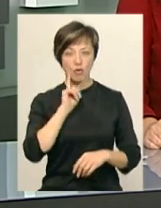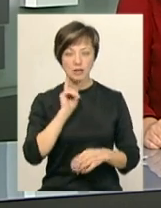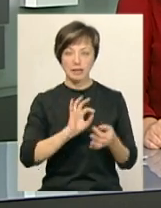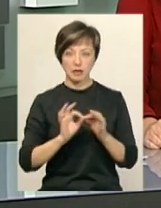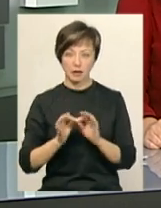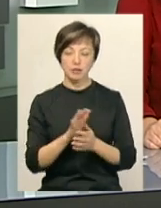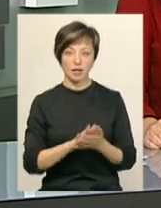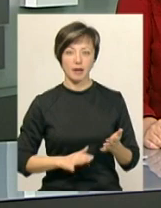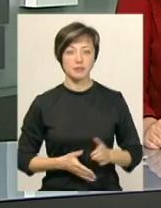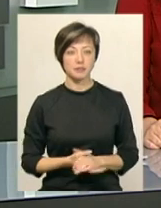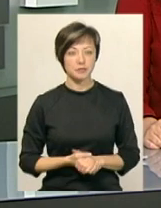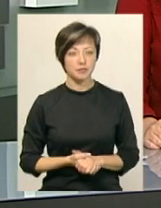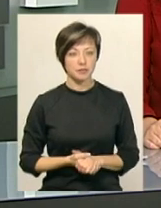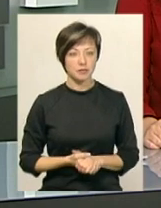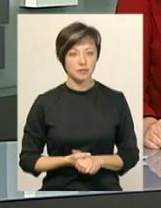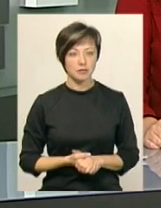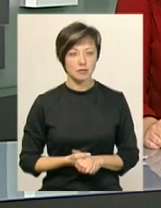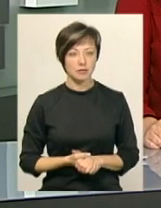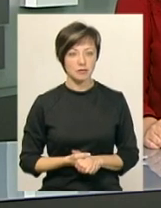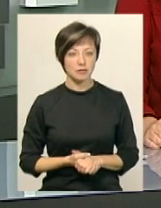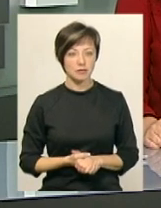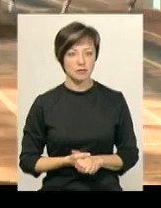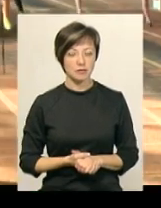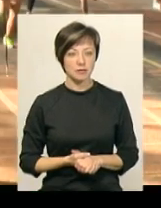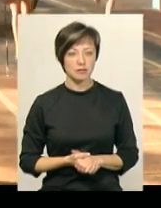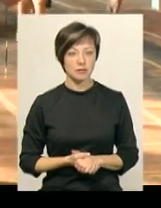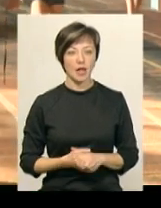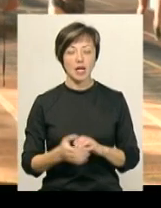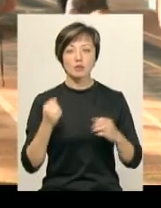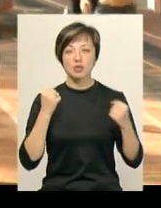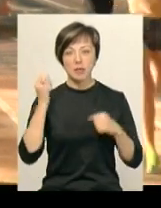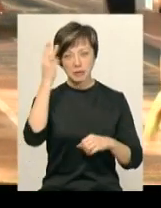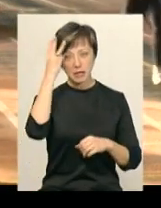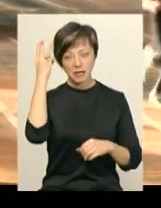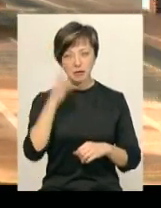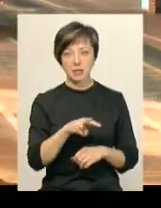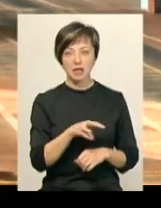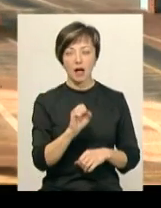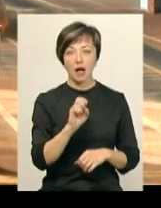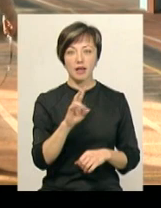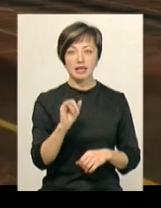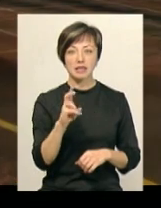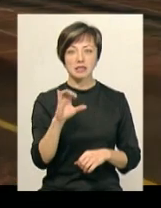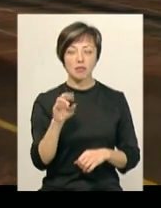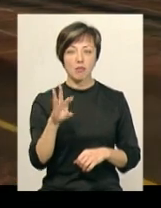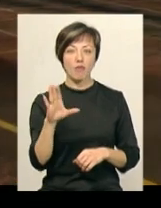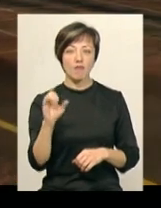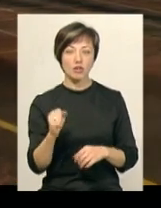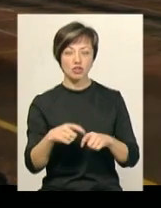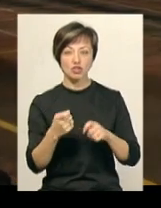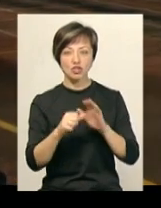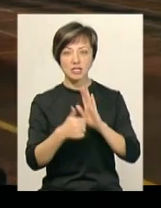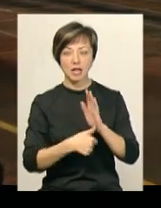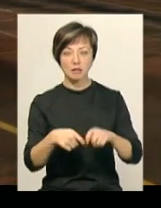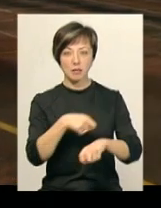Детальніше про змагання розповість Вікторія Зелінська. Спортсменка із Хмельницького Мирослава Аніксімова на 16-метрівці